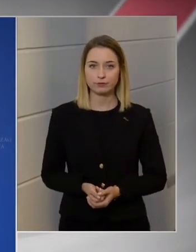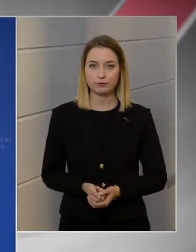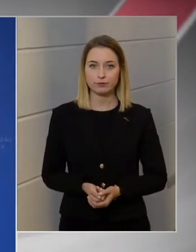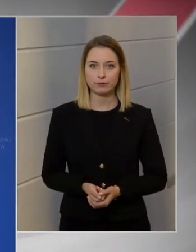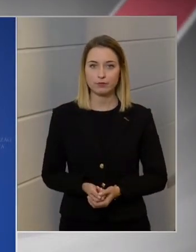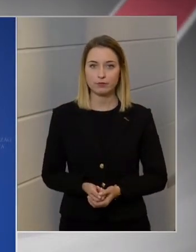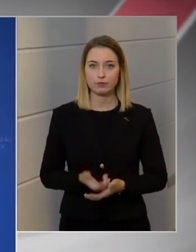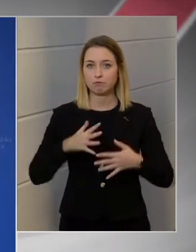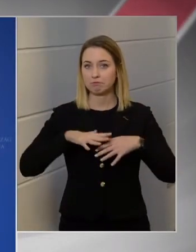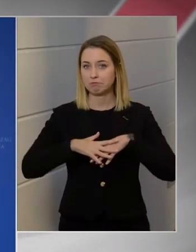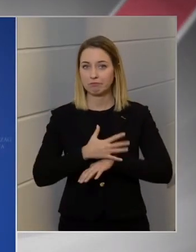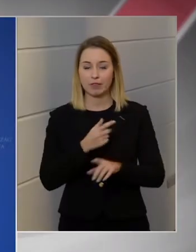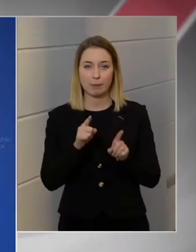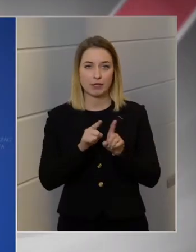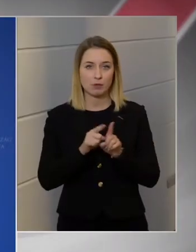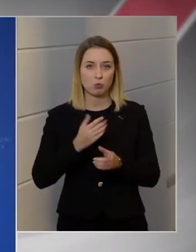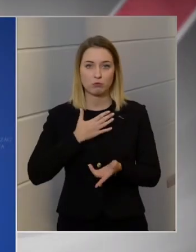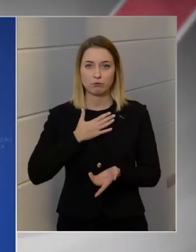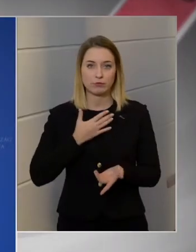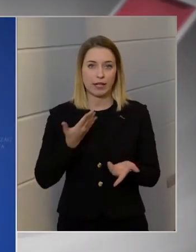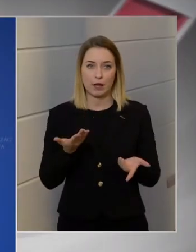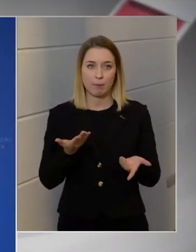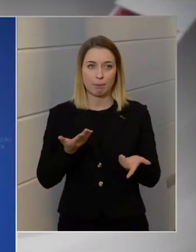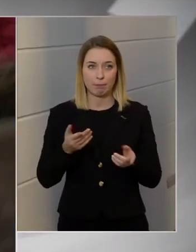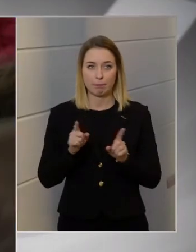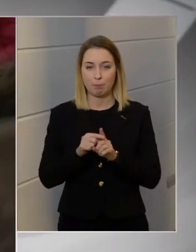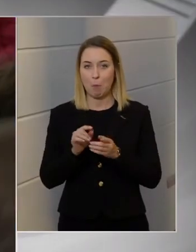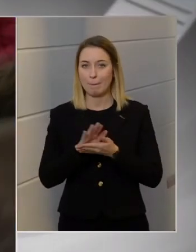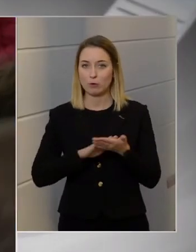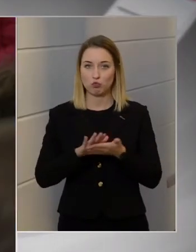Nem érzem úgy, hogy ezt nekem bármilyen formában minősítenem kell.